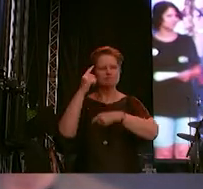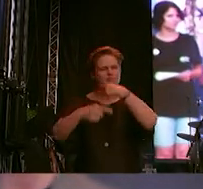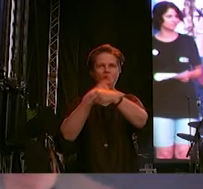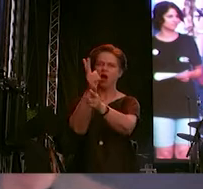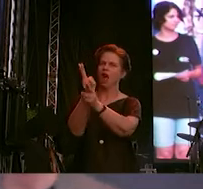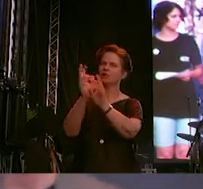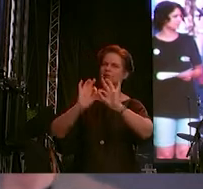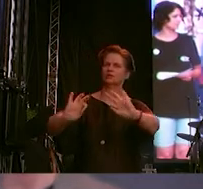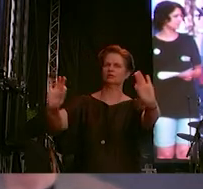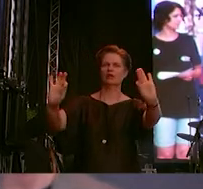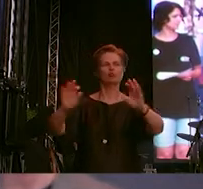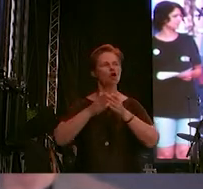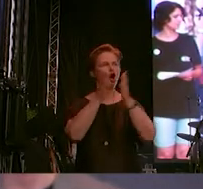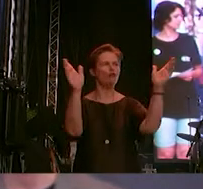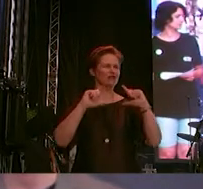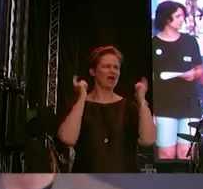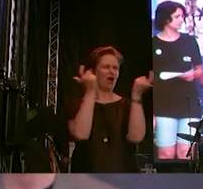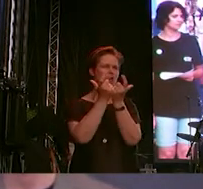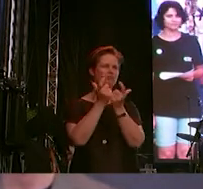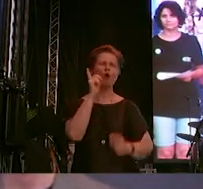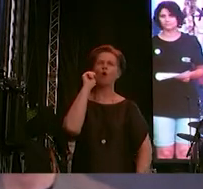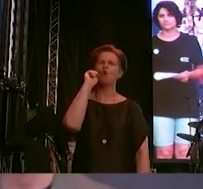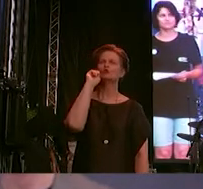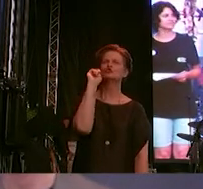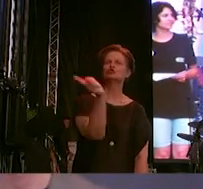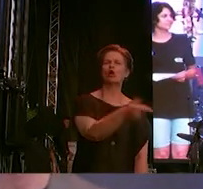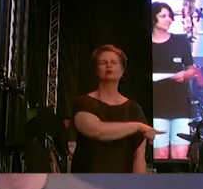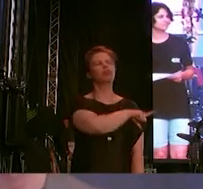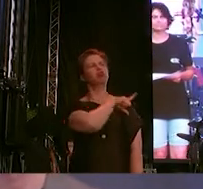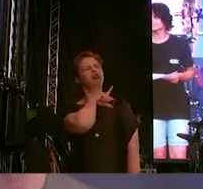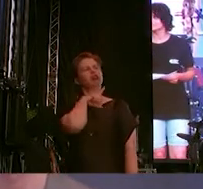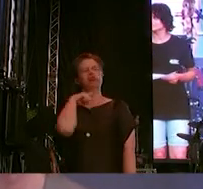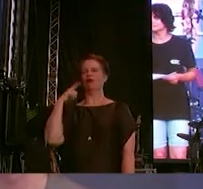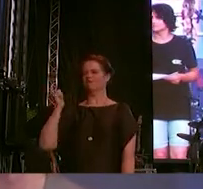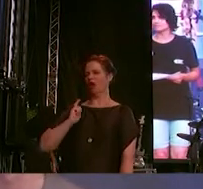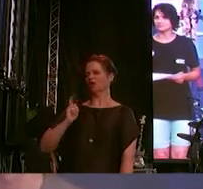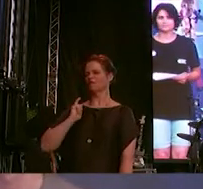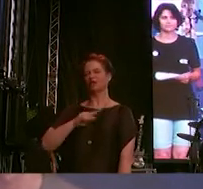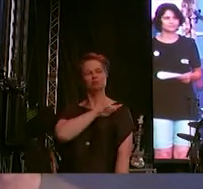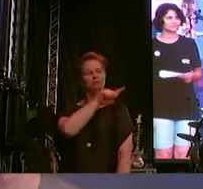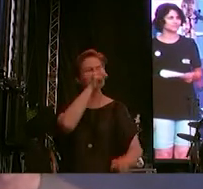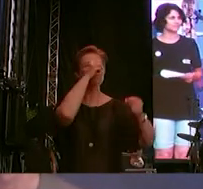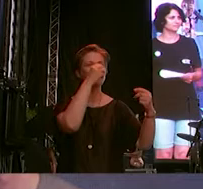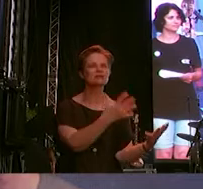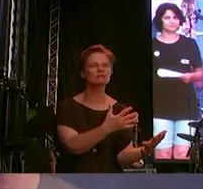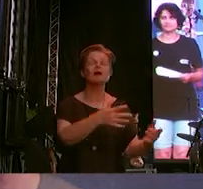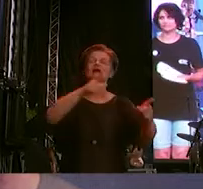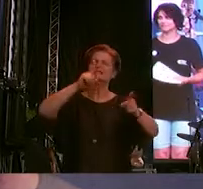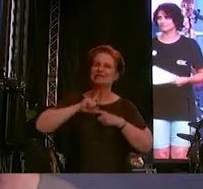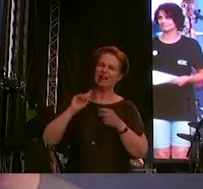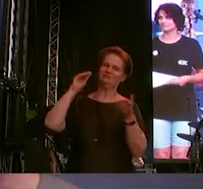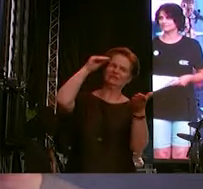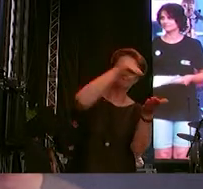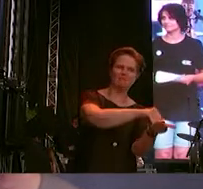etablieren. Wir sollten nicht länger warten, bis Dinge geschehen, sondern selber dafür sorgen, dass sie geschehen.